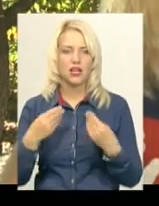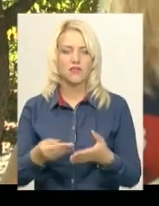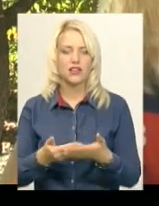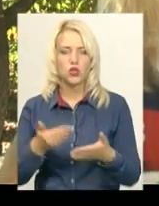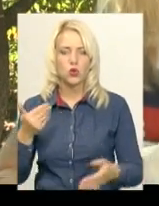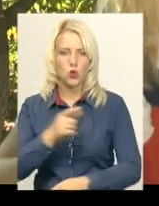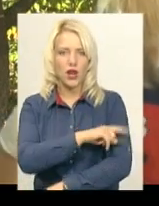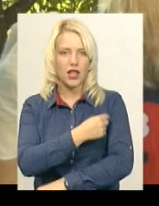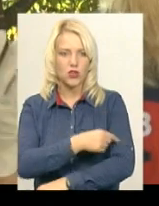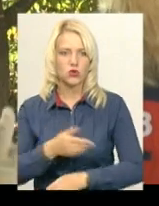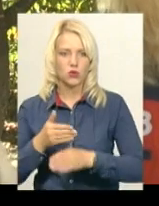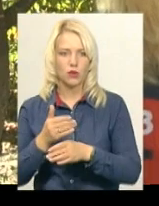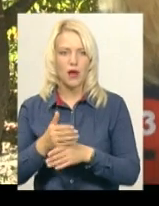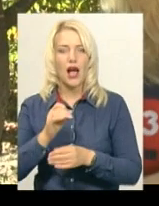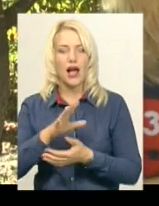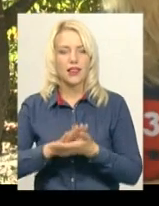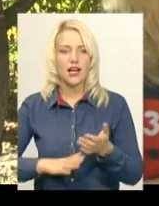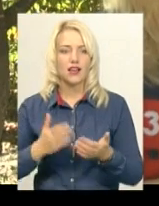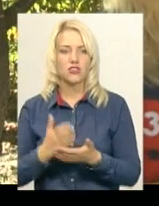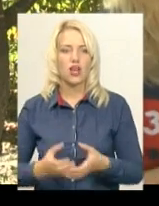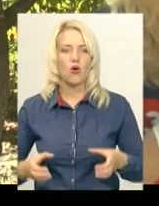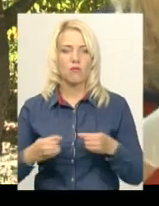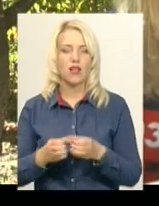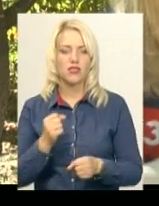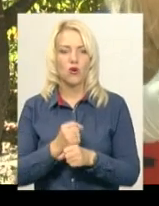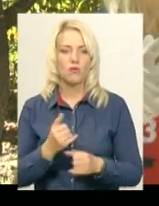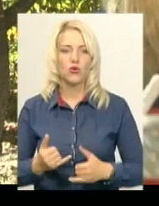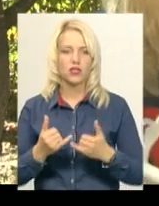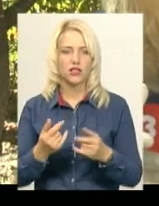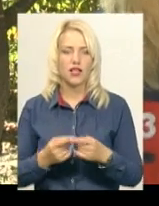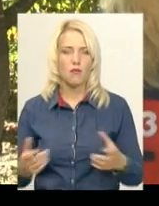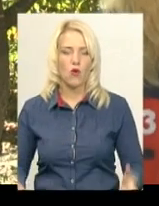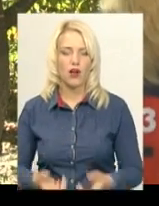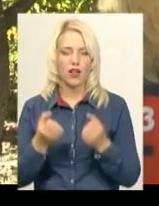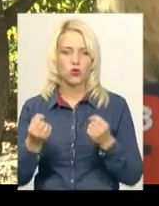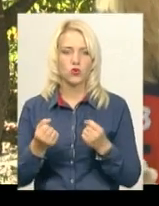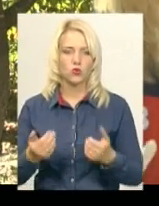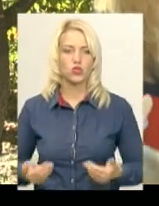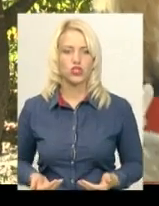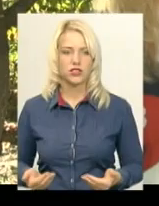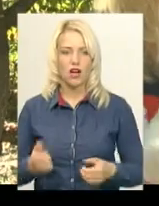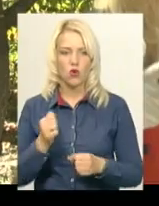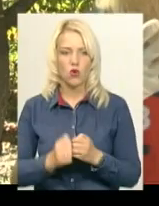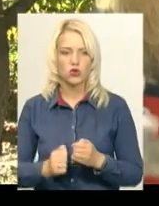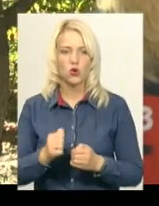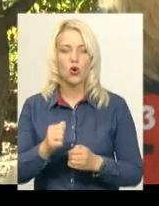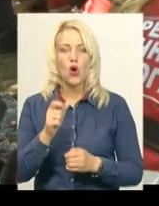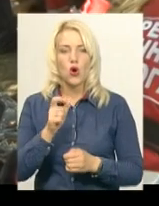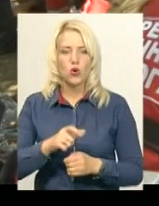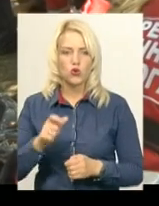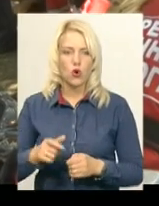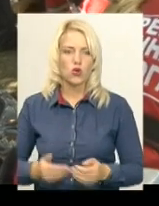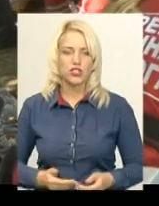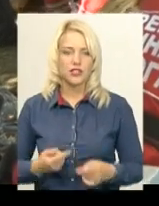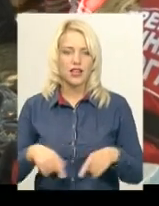лікарської допомоги. А далі вже йде командна робота для того, для порятунку саме життя кожного людського життя.